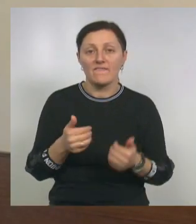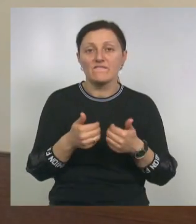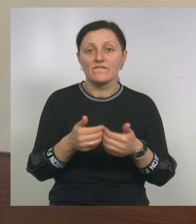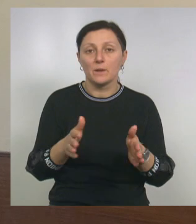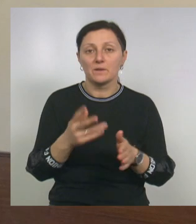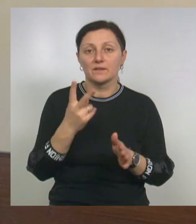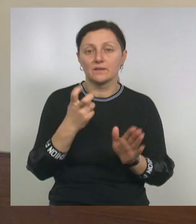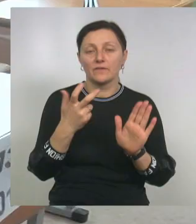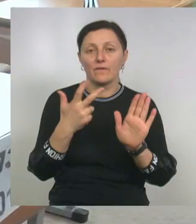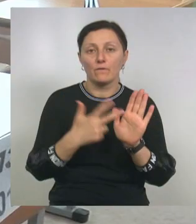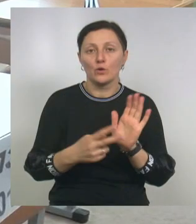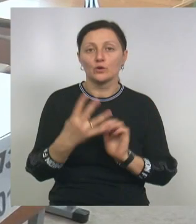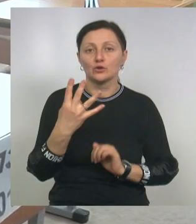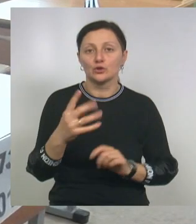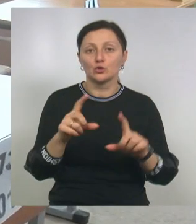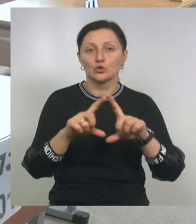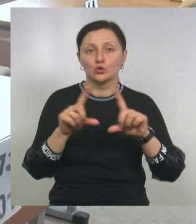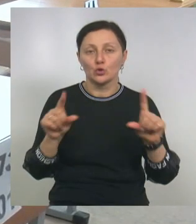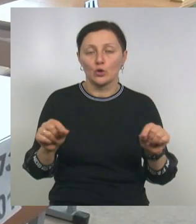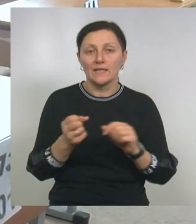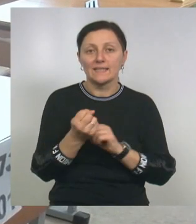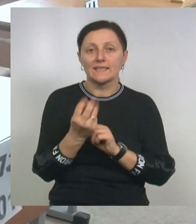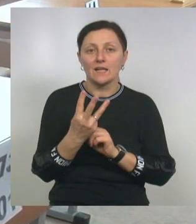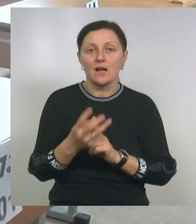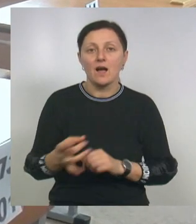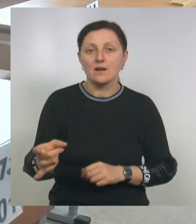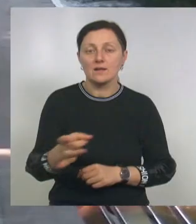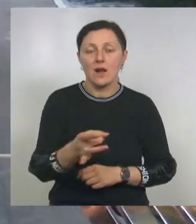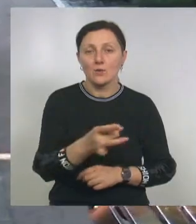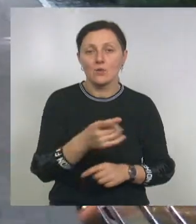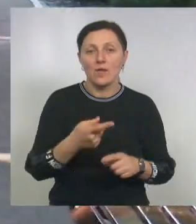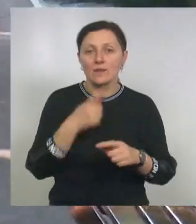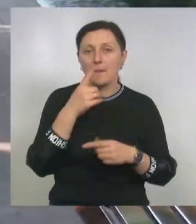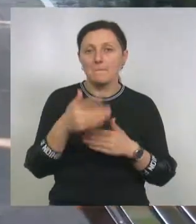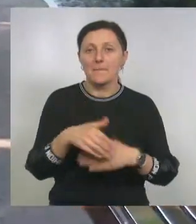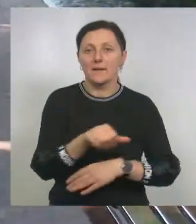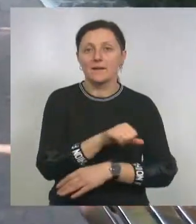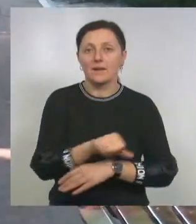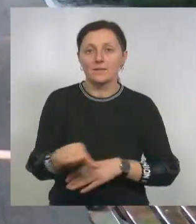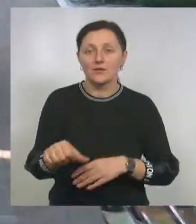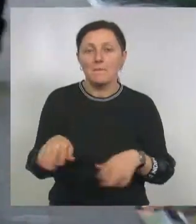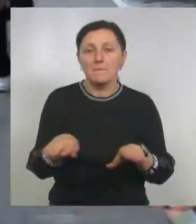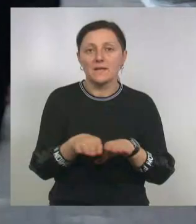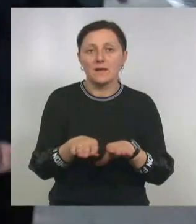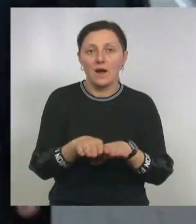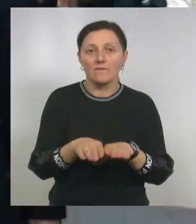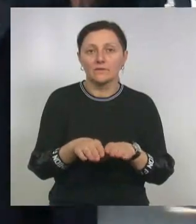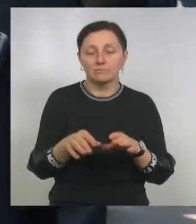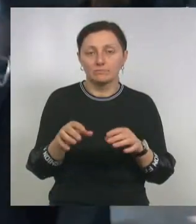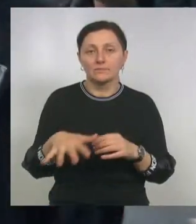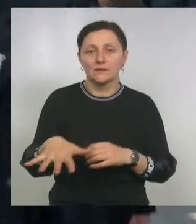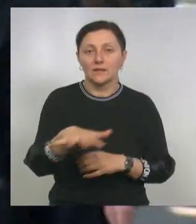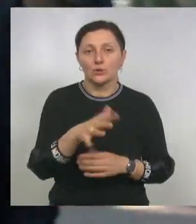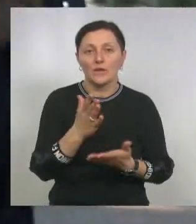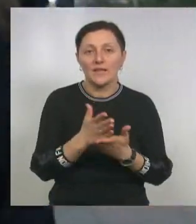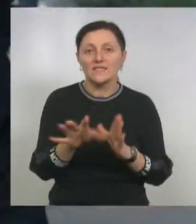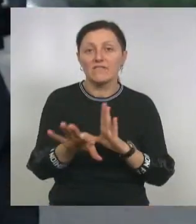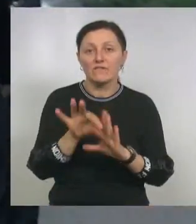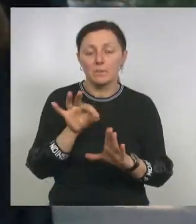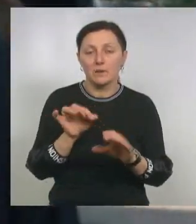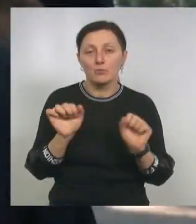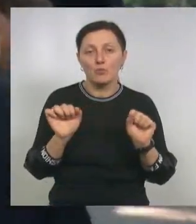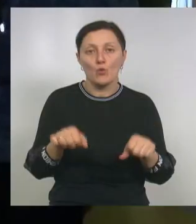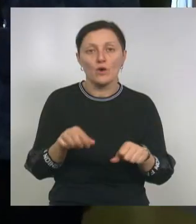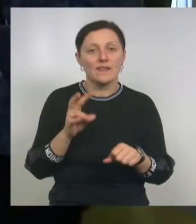284 школ в 13 муниципалитетах, это приграничные и приравненные к ним территории, есть выбор. Они могут